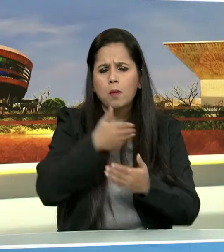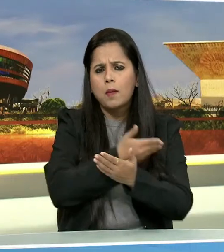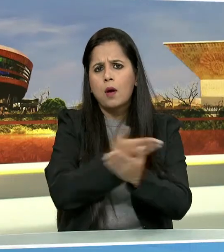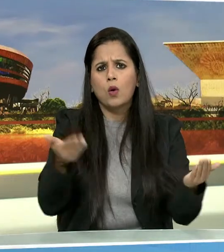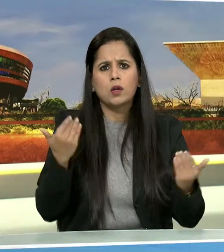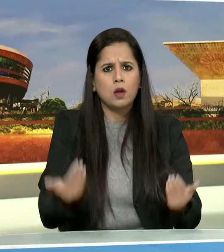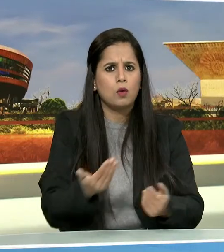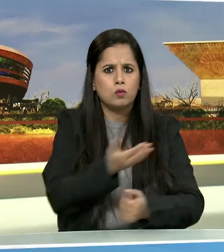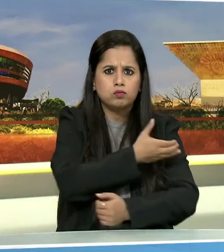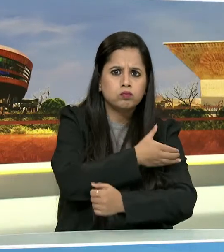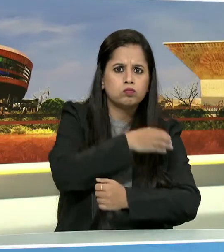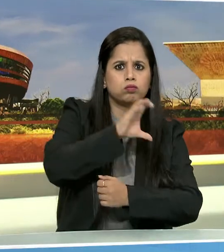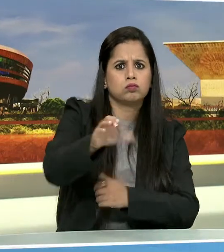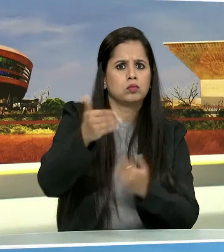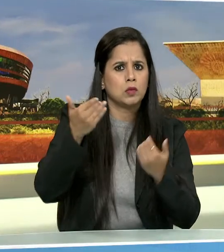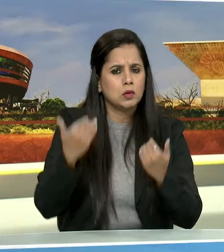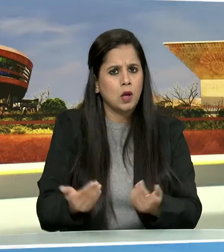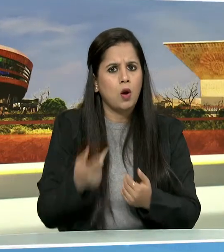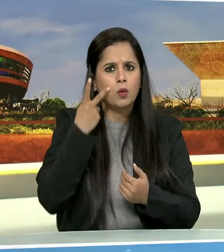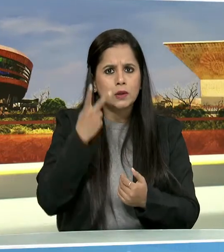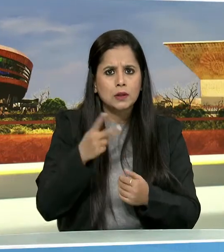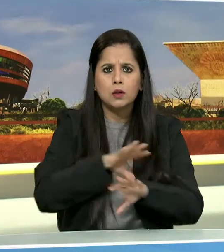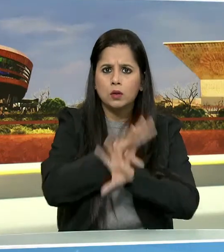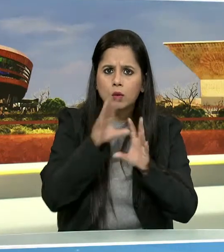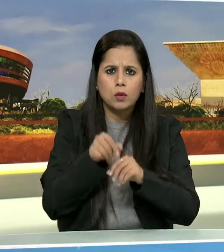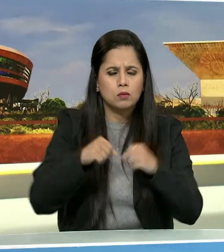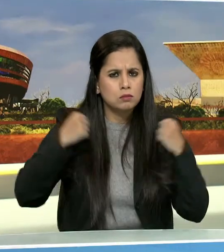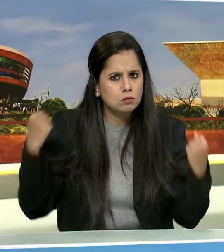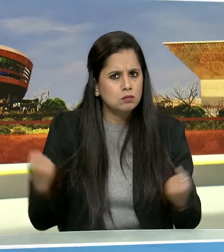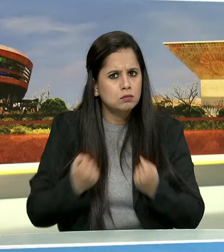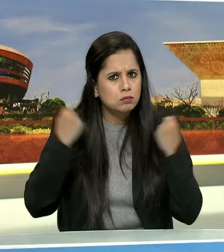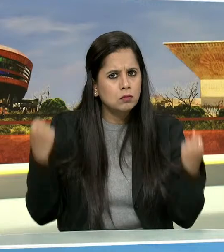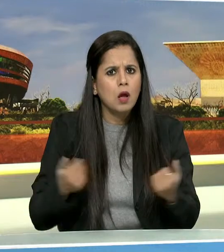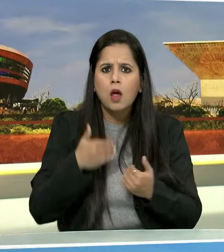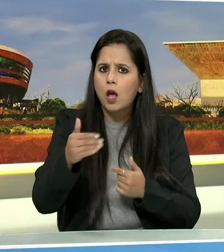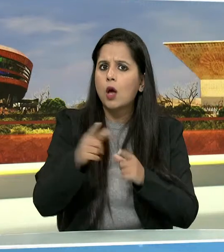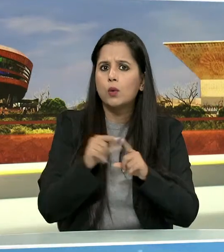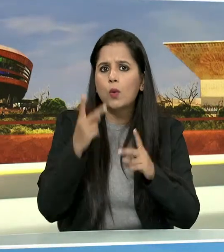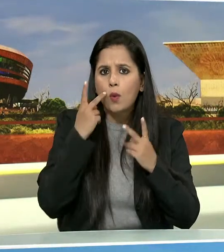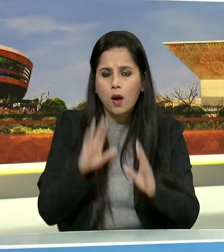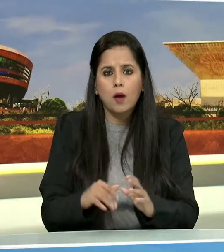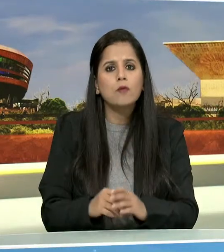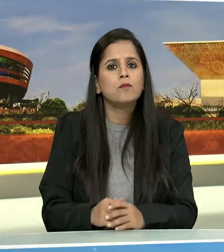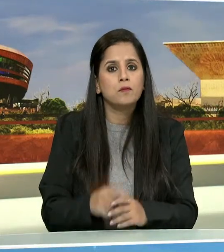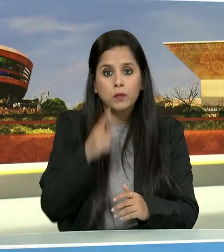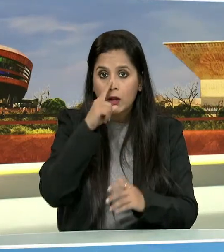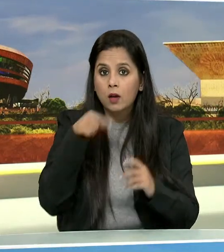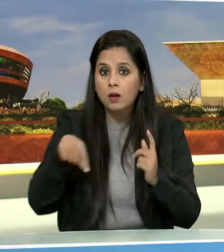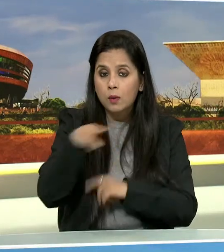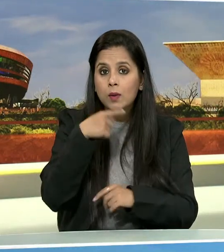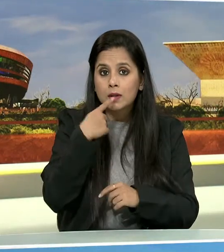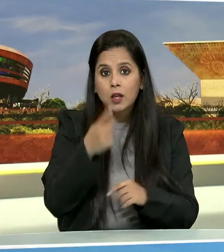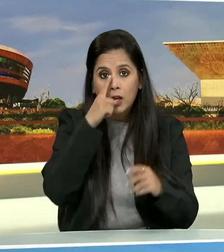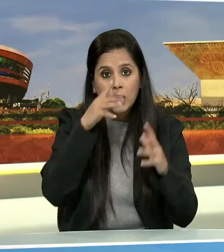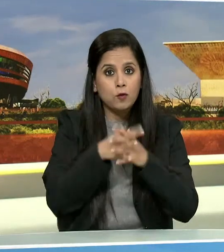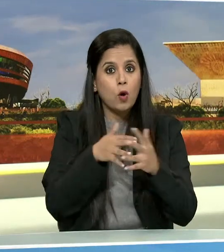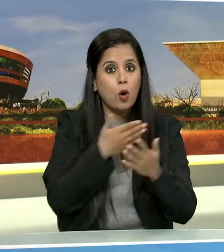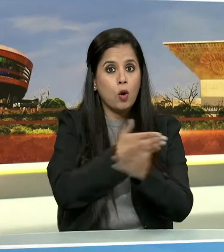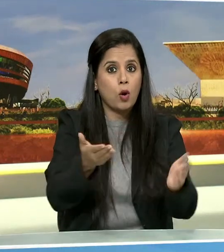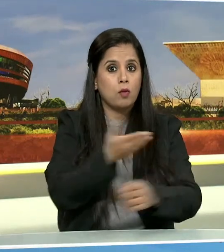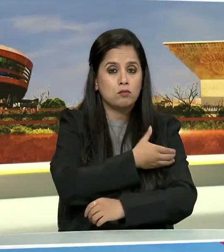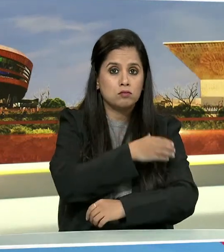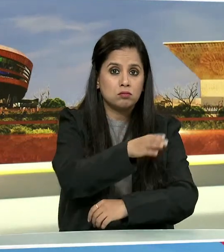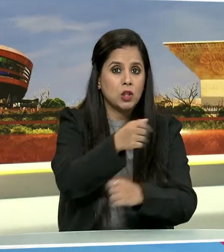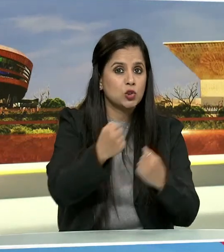नागरेक को सशक्त बनाने के लिए सभी प्रयास किये गए हैं उन्होंने नारी शक्ती का